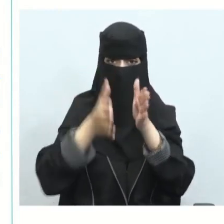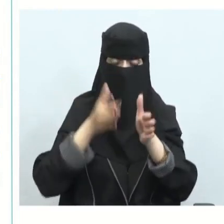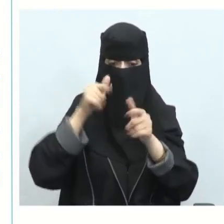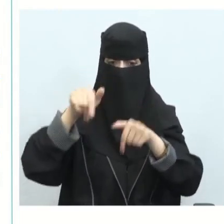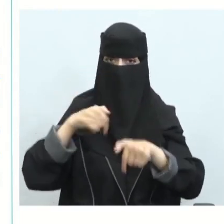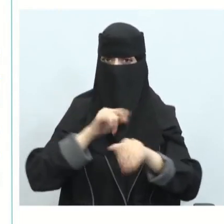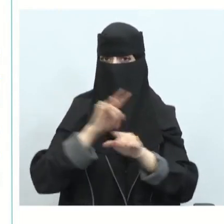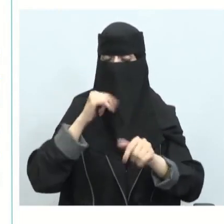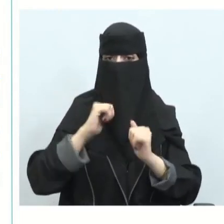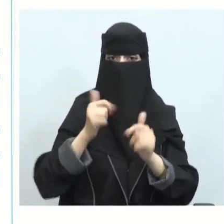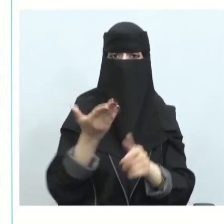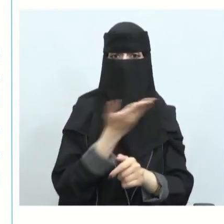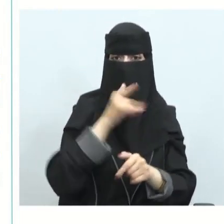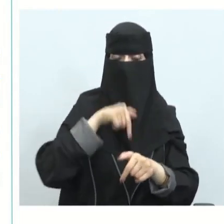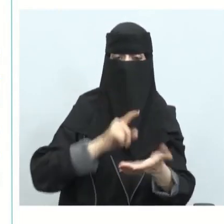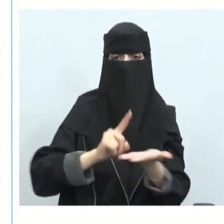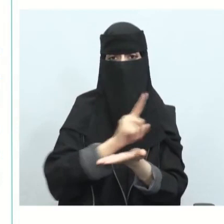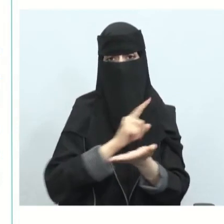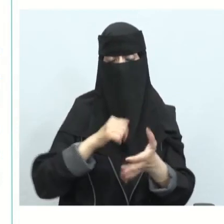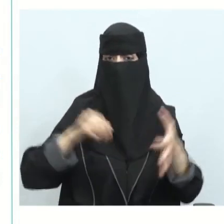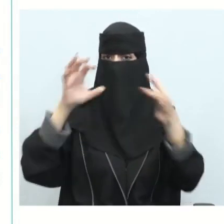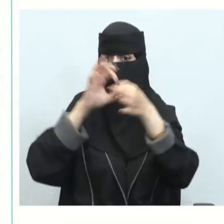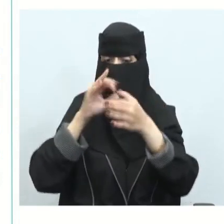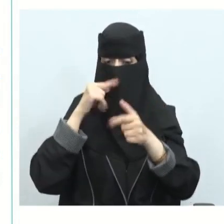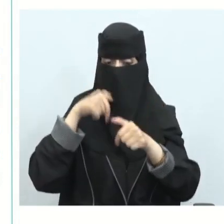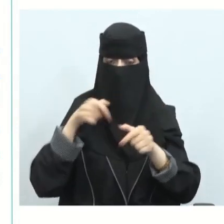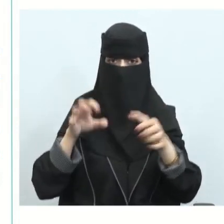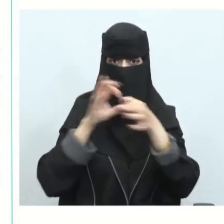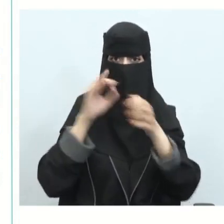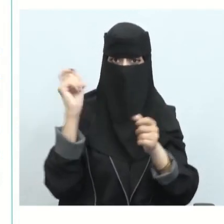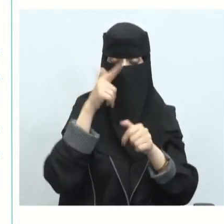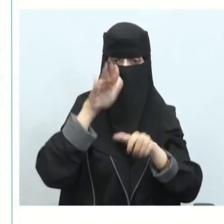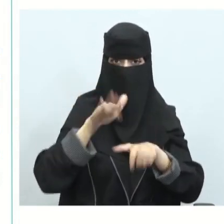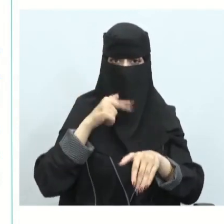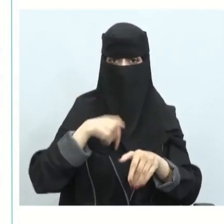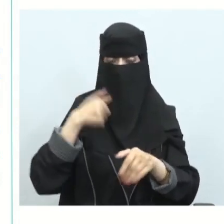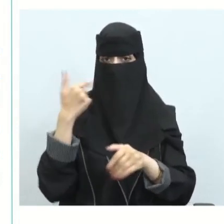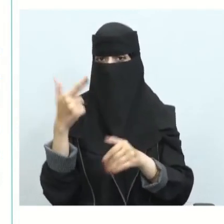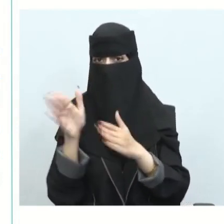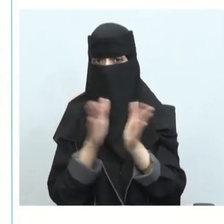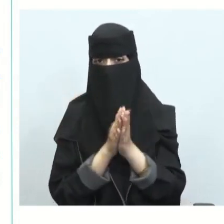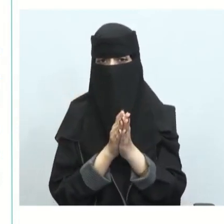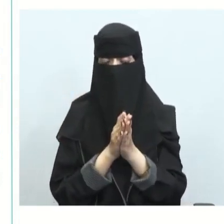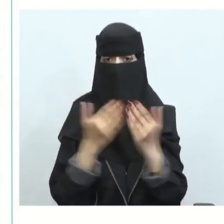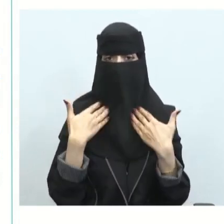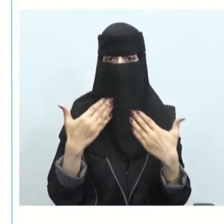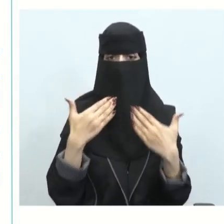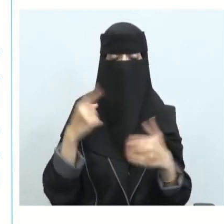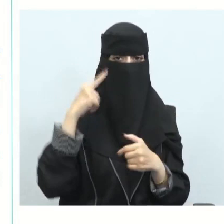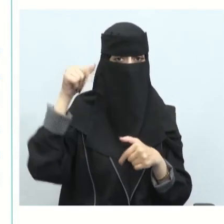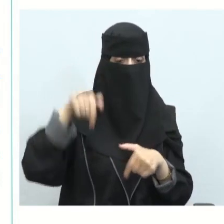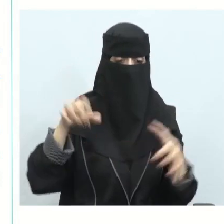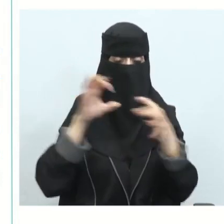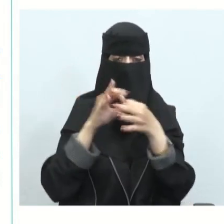السكة لكي لا يكون لك تأثير على البيئة يربط نظام قطار الحرمين السريع مكة والمدينة المنورة